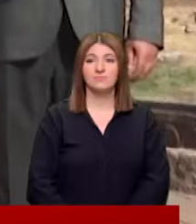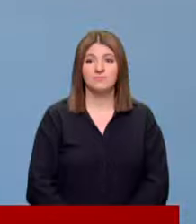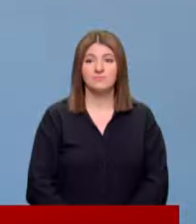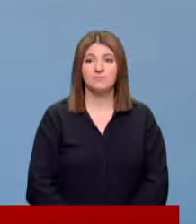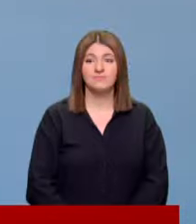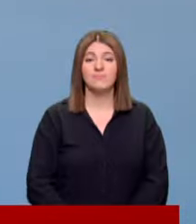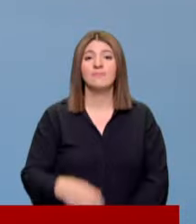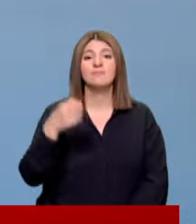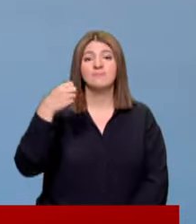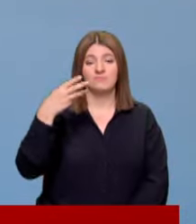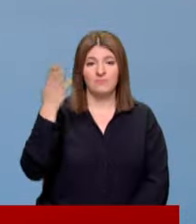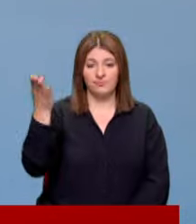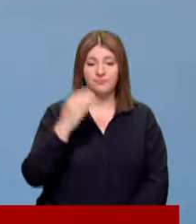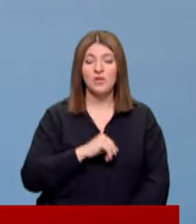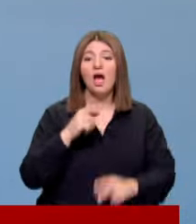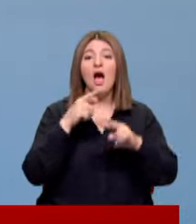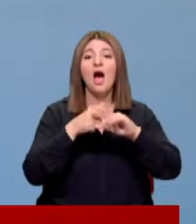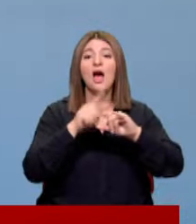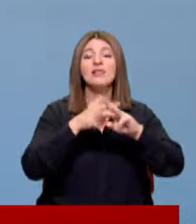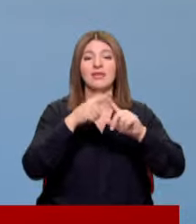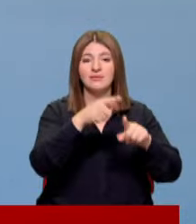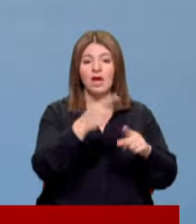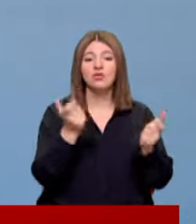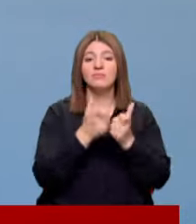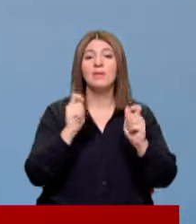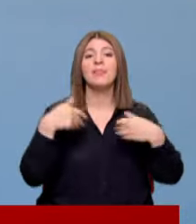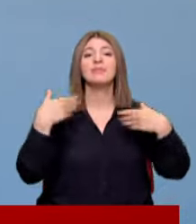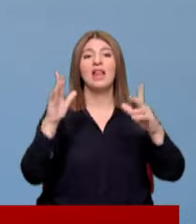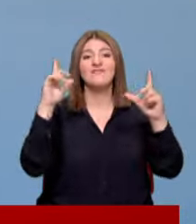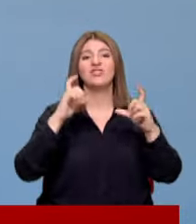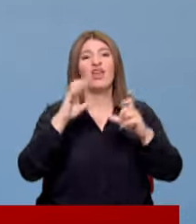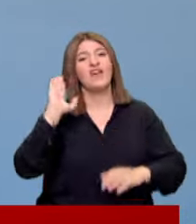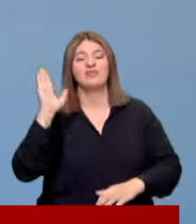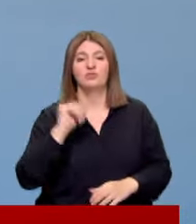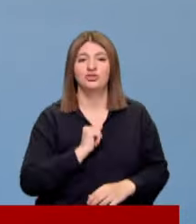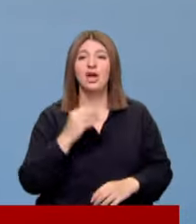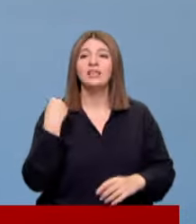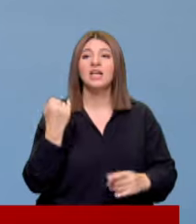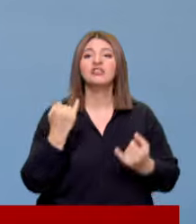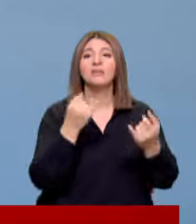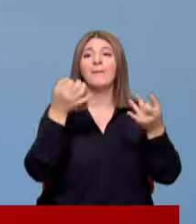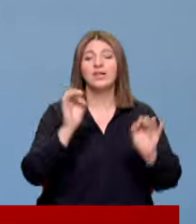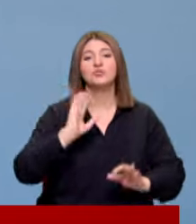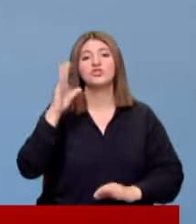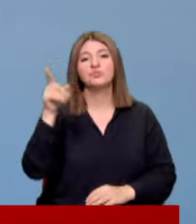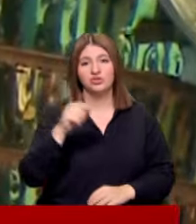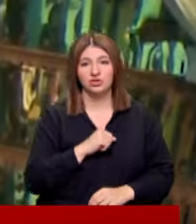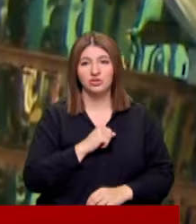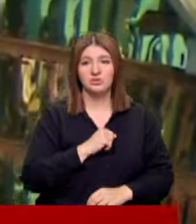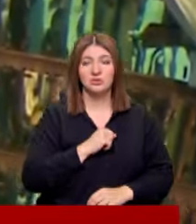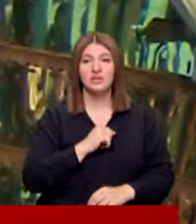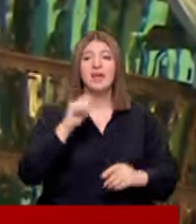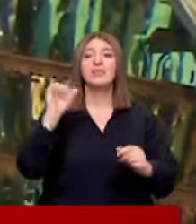Recep Tayyip Erdoğan Ahlat'a toplantı yapmaya değil fotoğraf çektirmeye yeni tartışmaları başlatmaya gitmişti